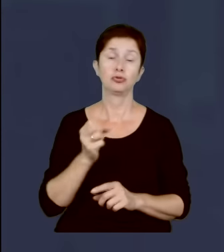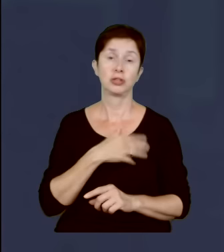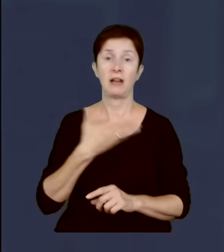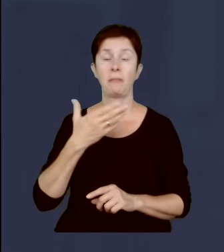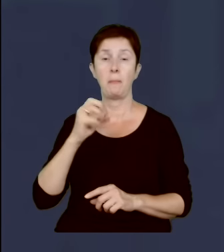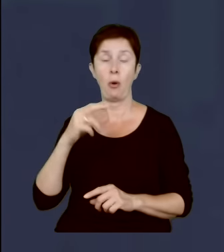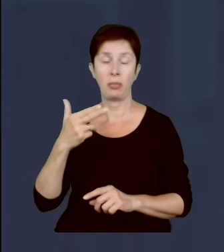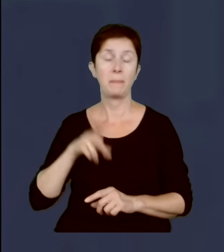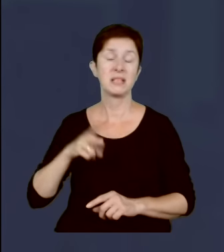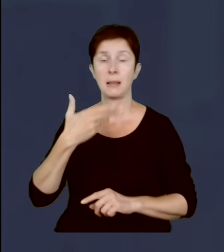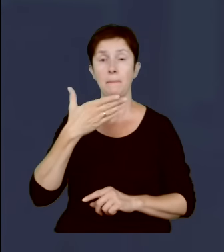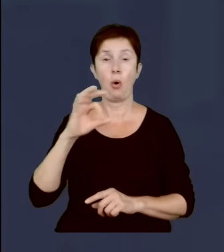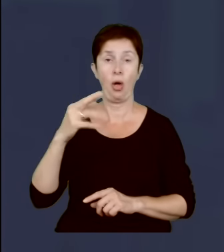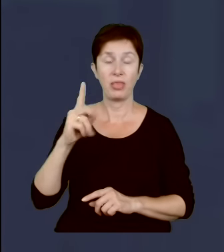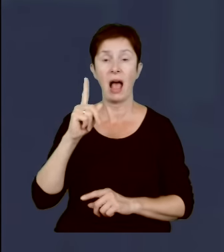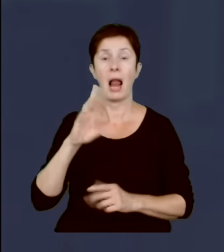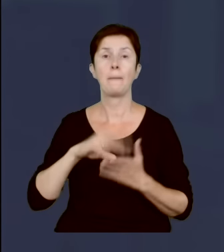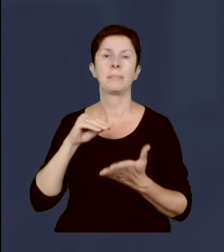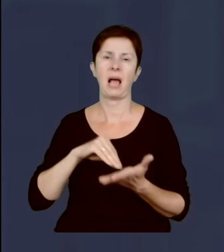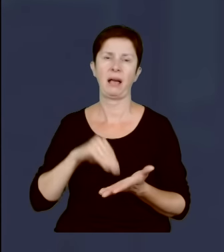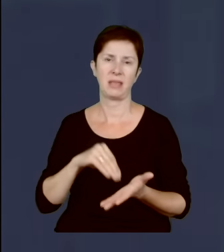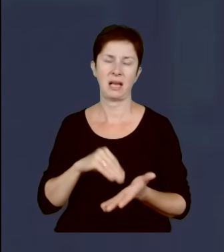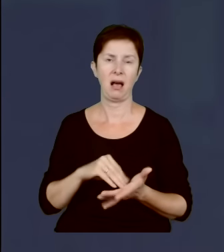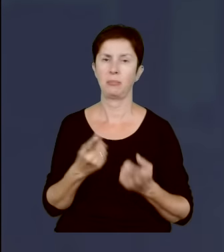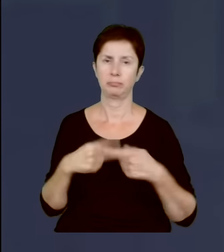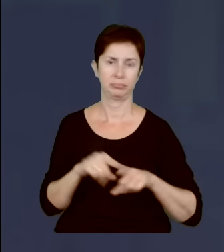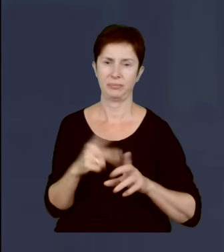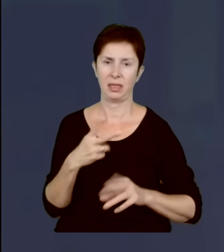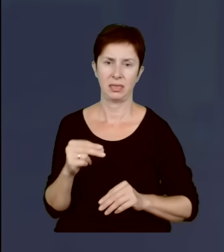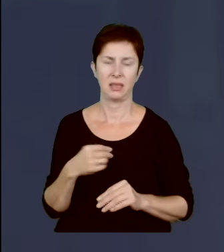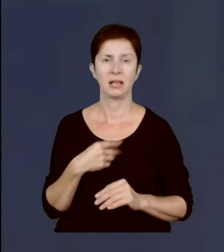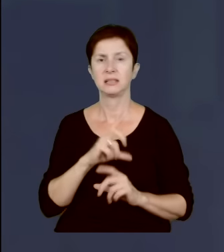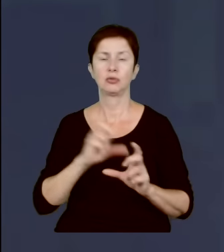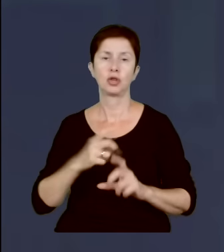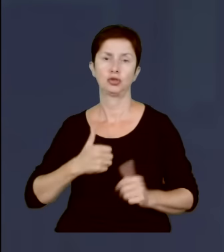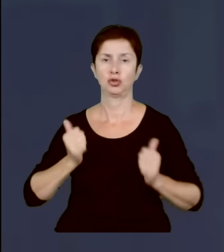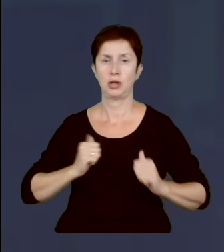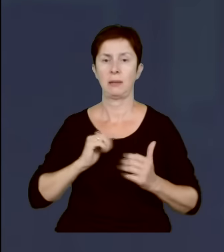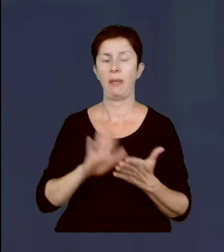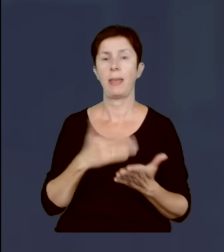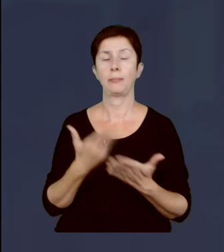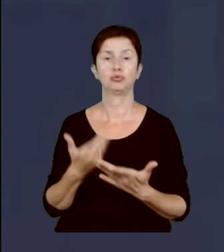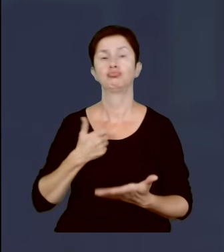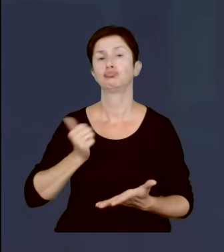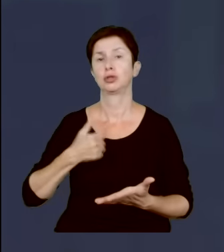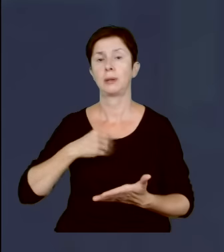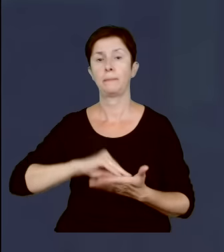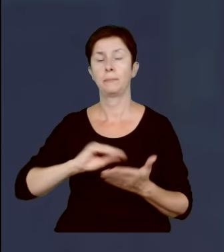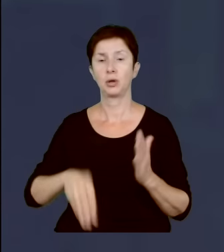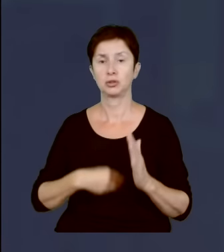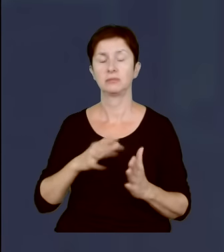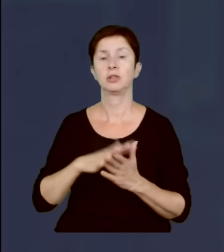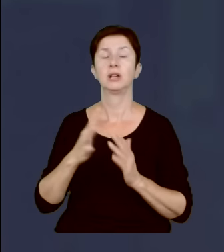praktyce te programy nie są realizowane. Wciąż czekamy na przykład na podpisanie umowy w sprawie 96